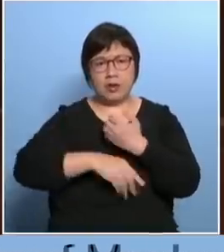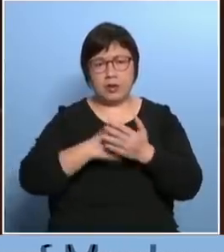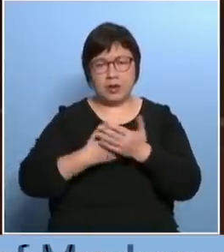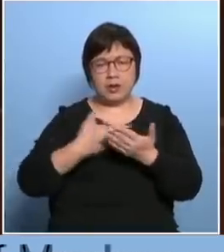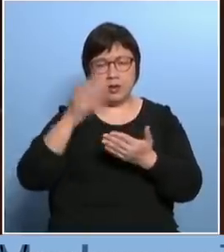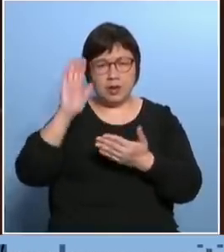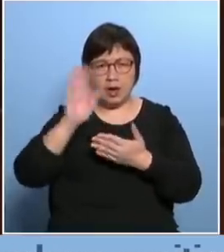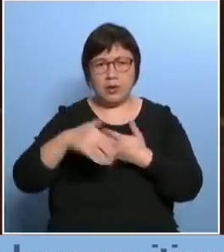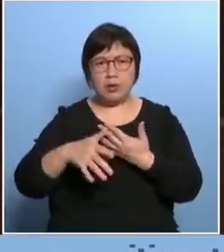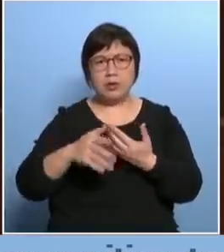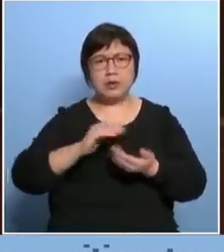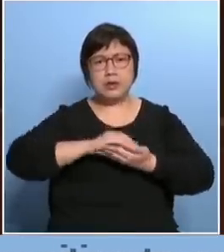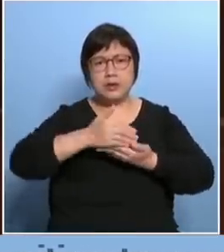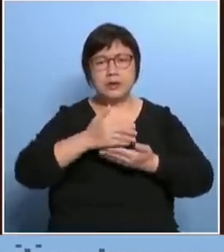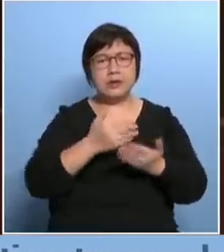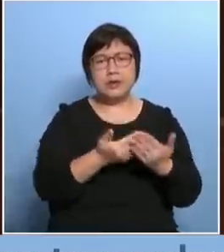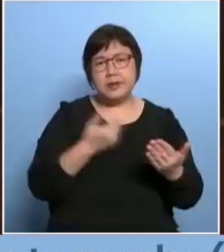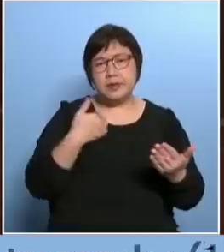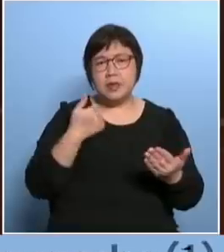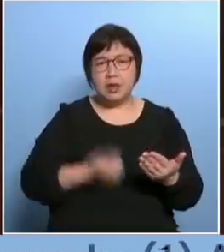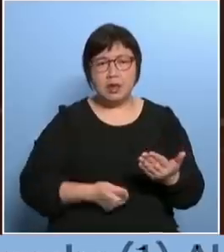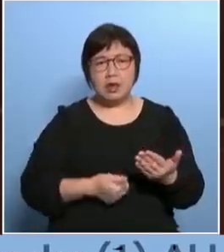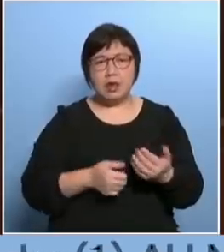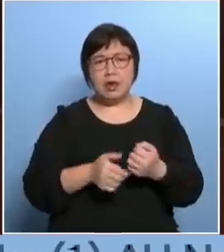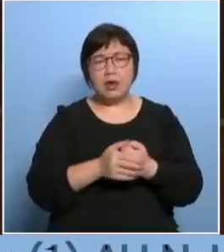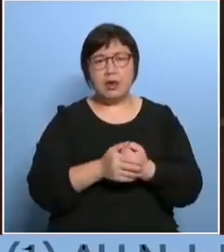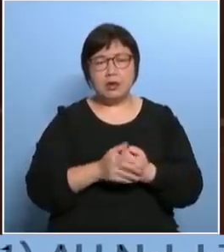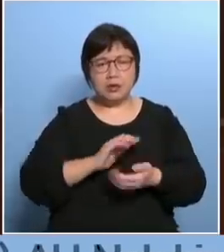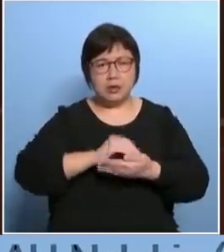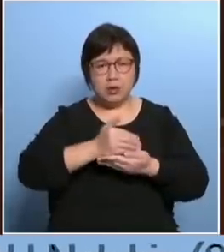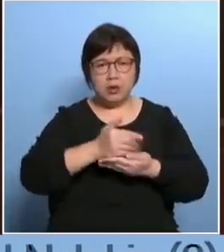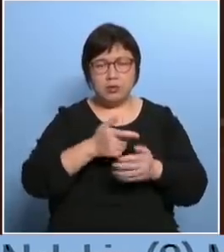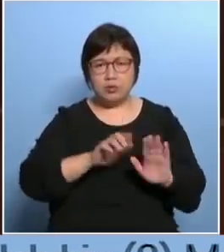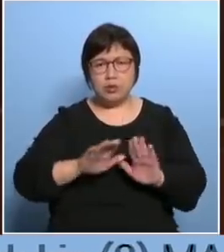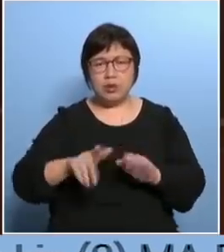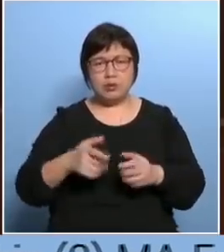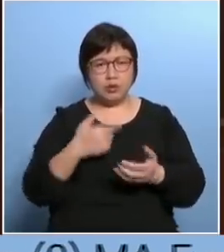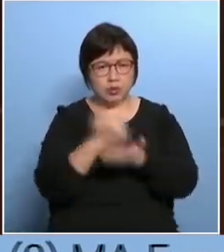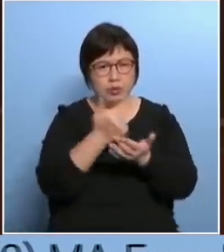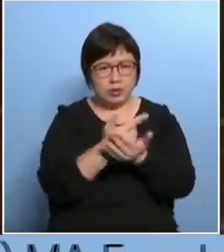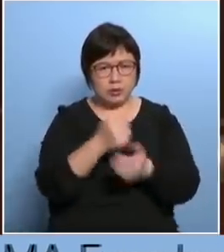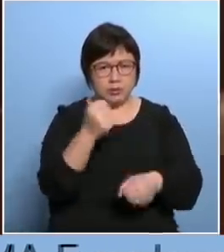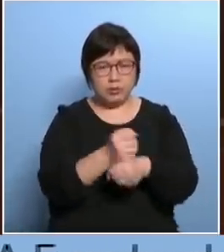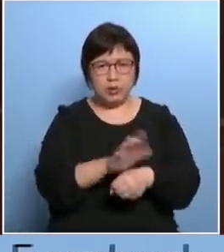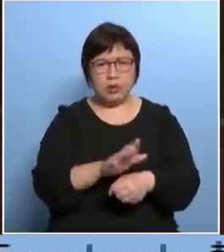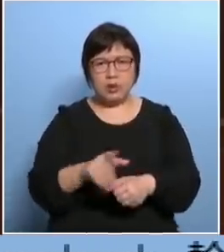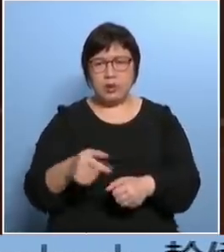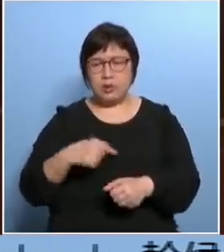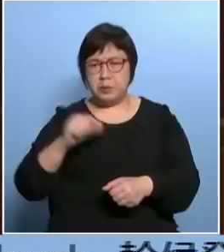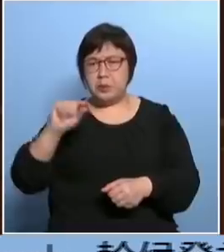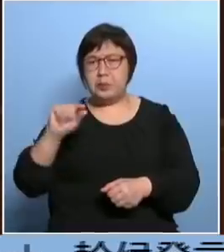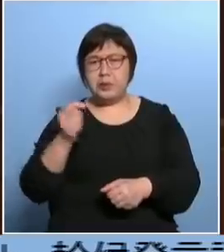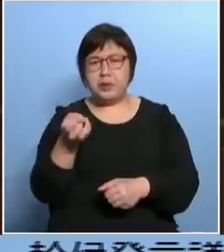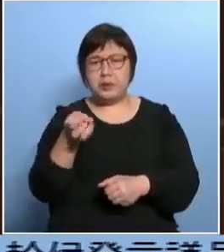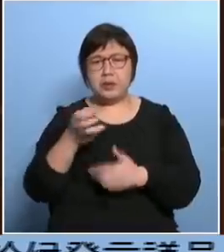后的但是不见了电脑就是之前的为什么你们不去处理大的事你们不去做差个1cm你们去做